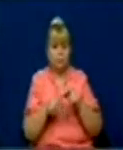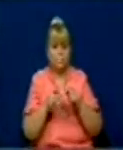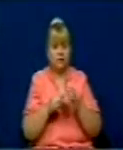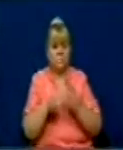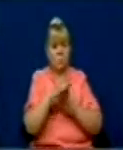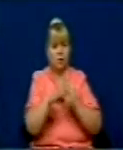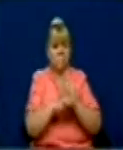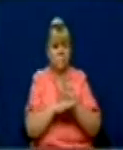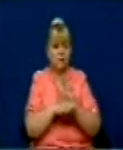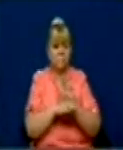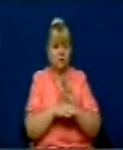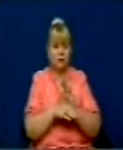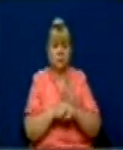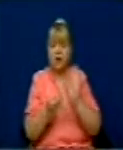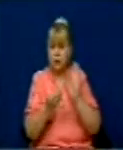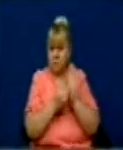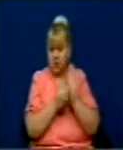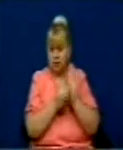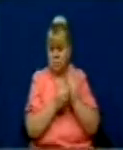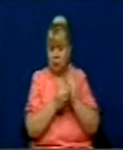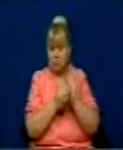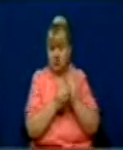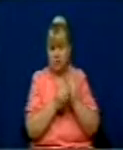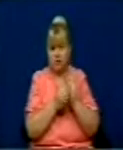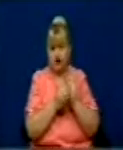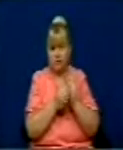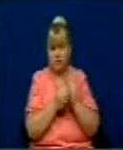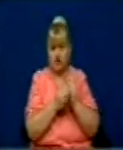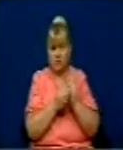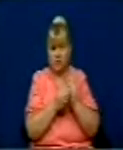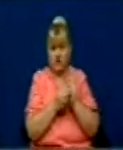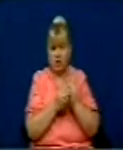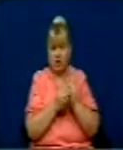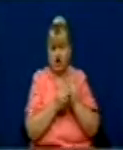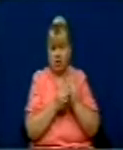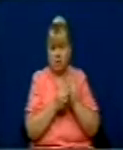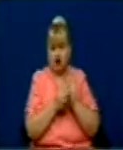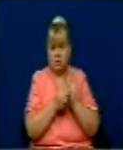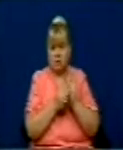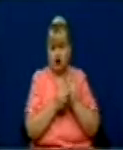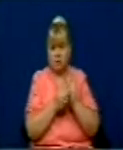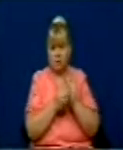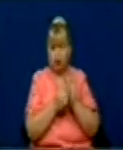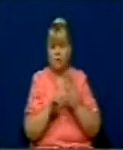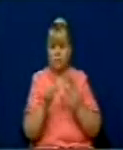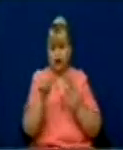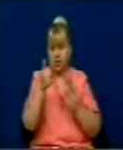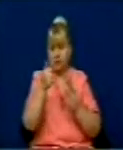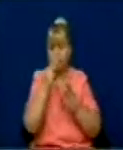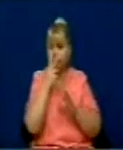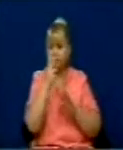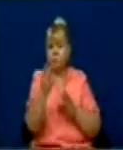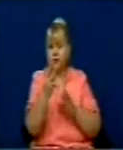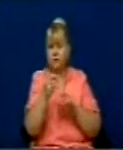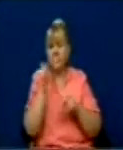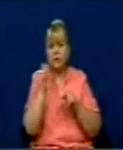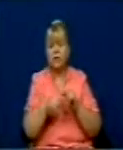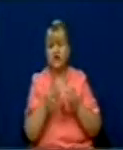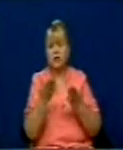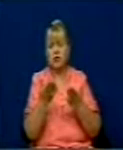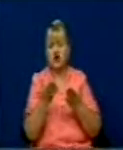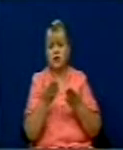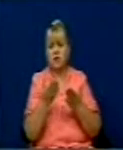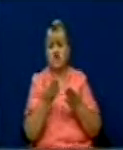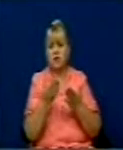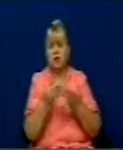ligjit edhe amandamenteve mranda këti ligjit, pra në pikë në rratë par kemi vrejtje sa i përket qështje